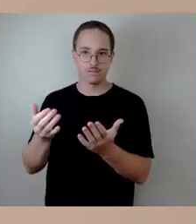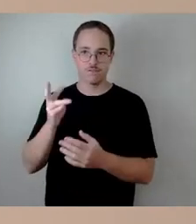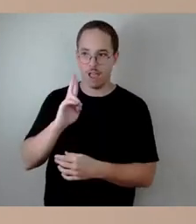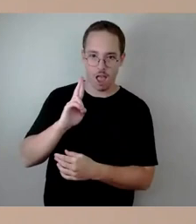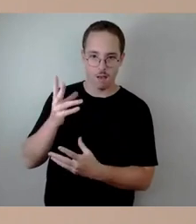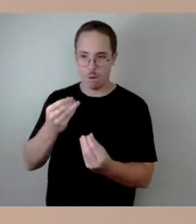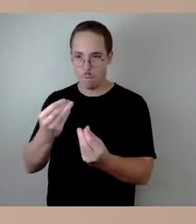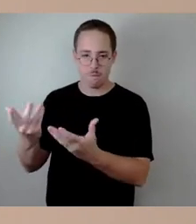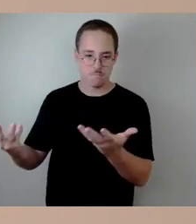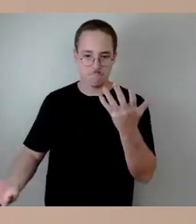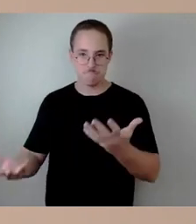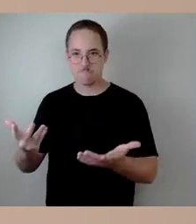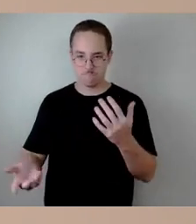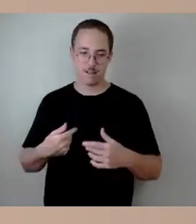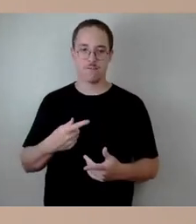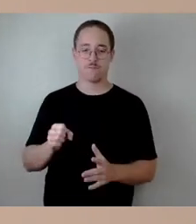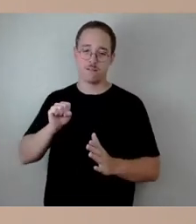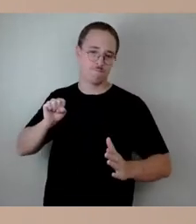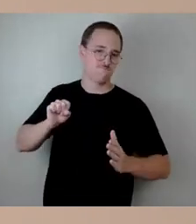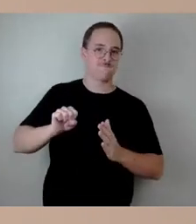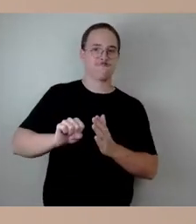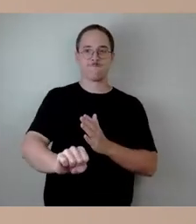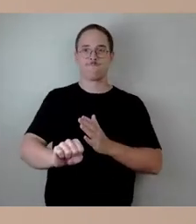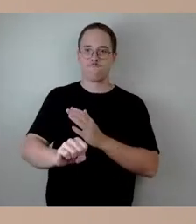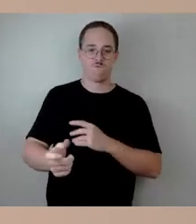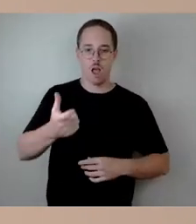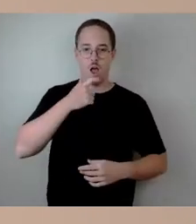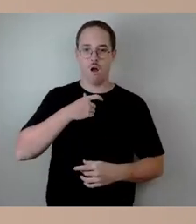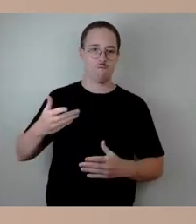wieder starten können, um dort weiterzukommen.